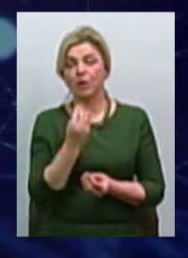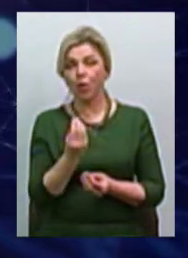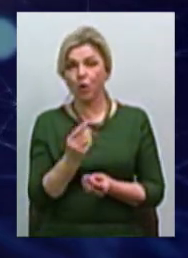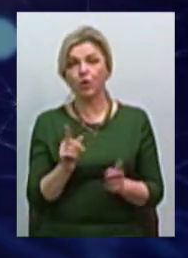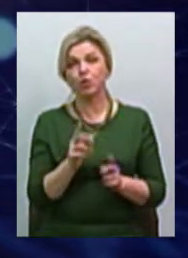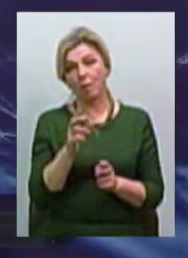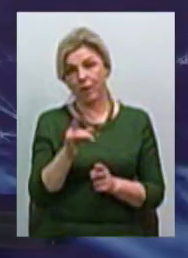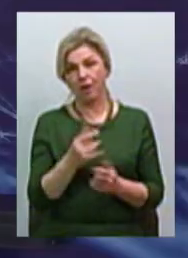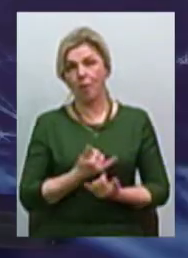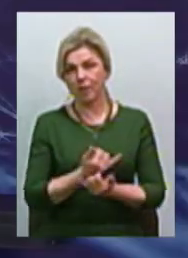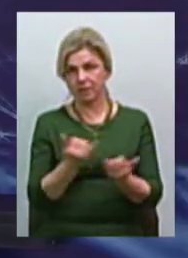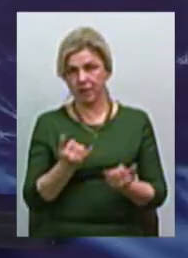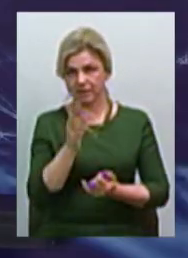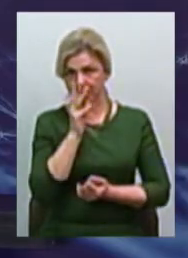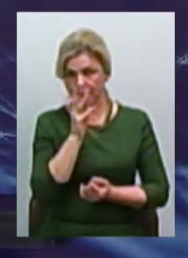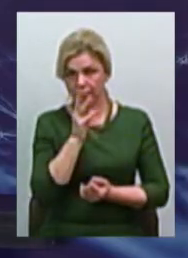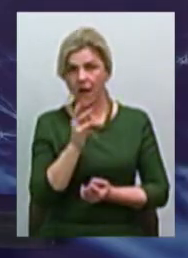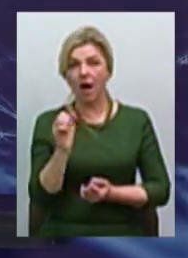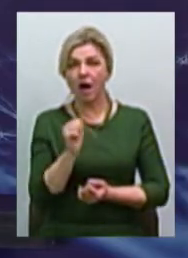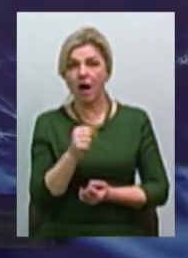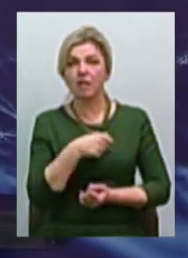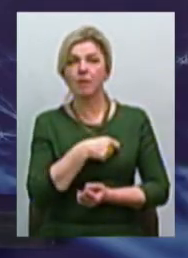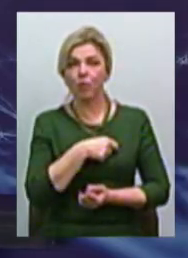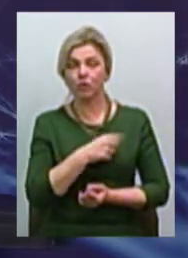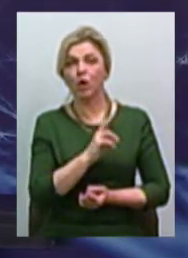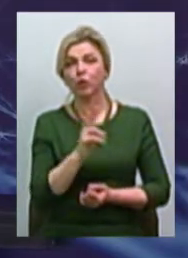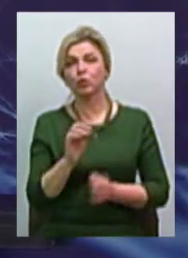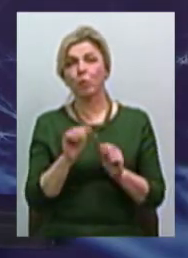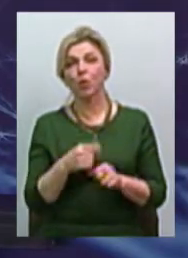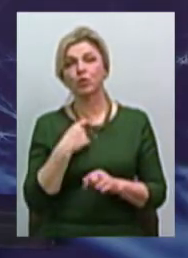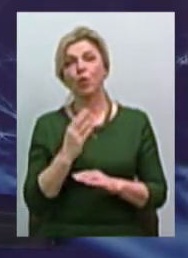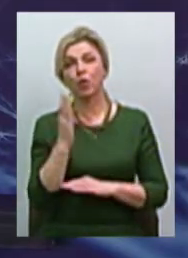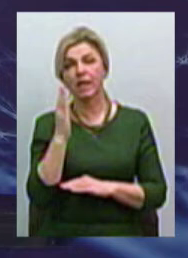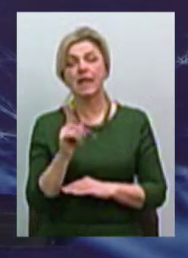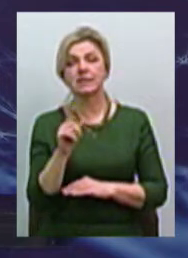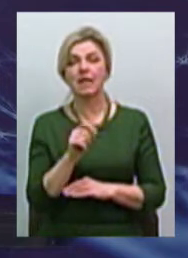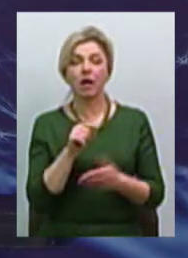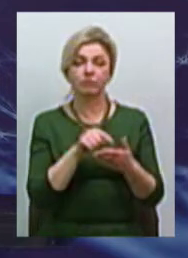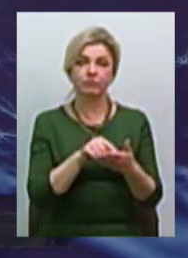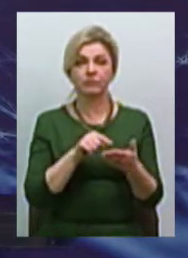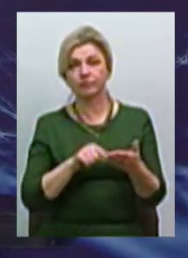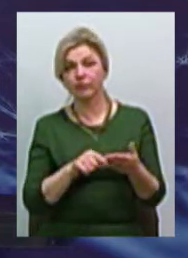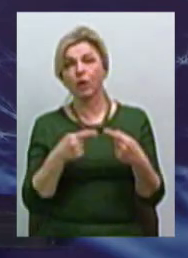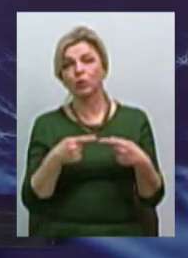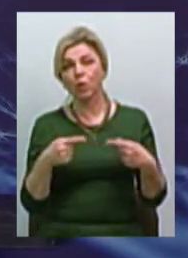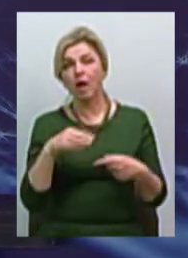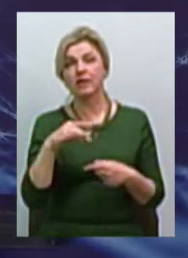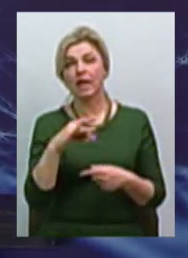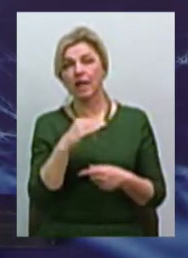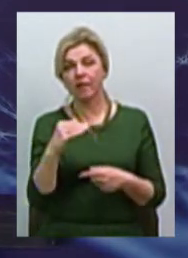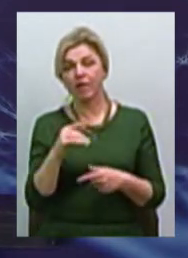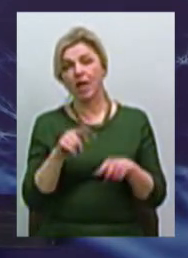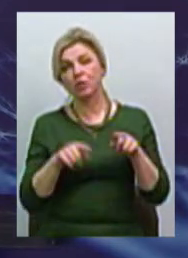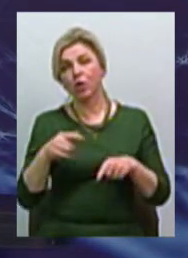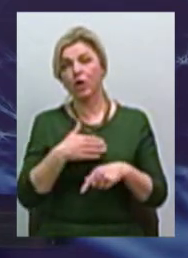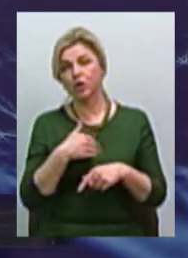А відповідно депутати, які можуть проголосувати за той або інший тариф, скажімо так, інколи не хочуть, інколи з